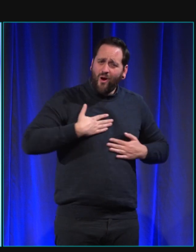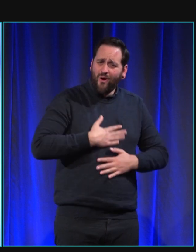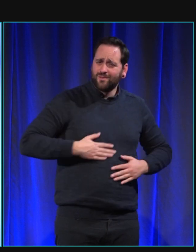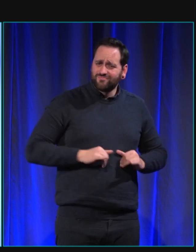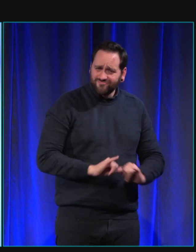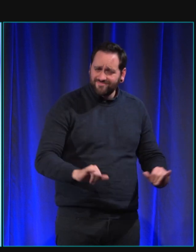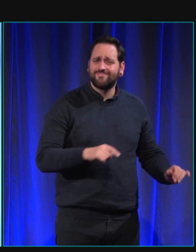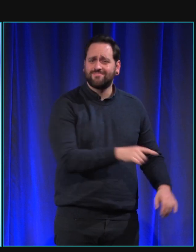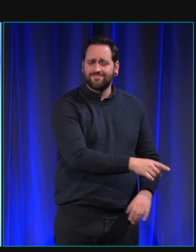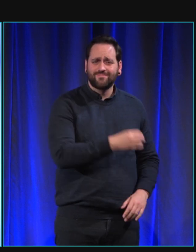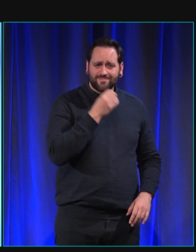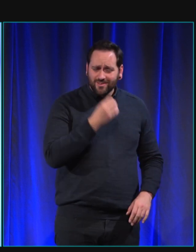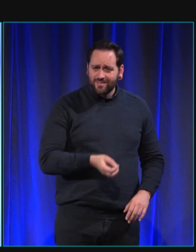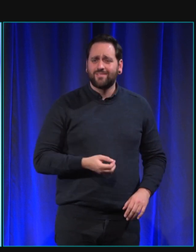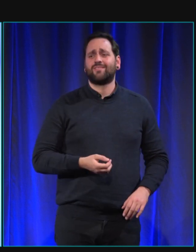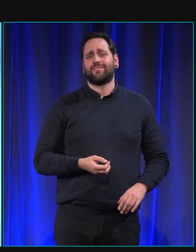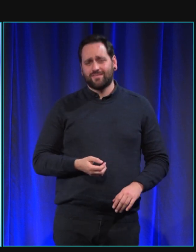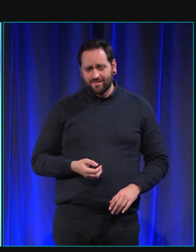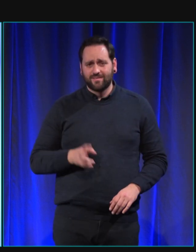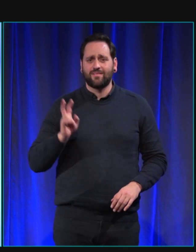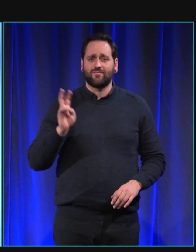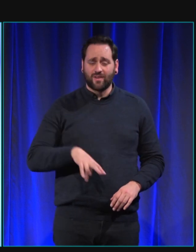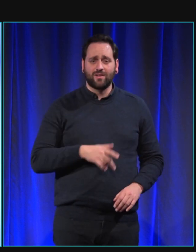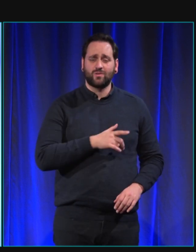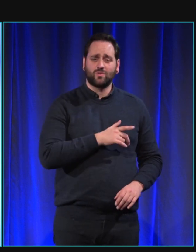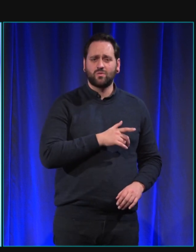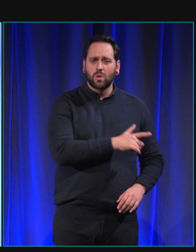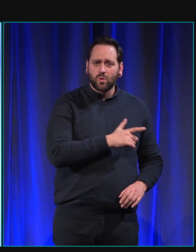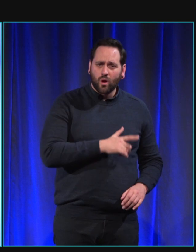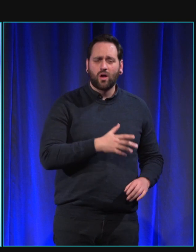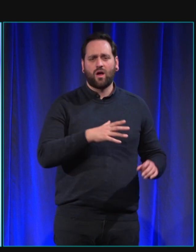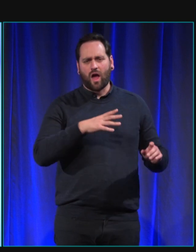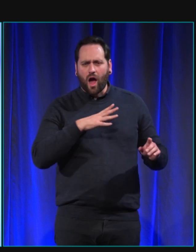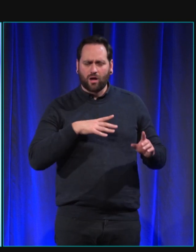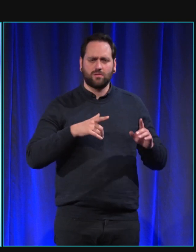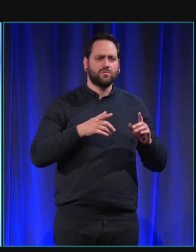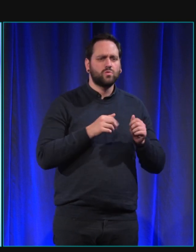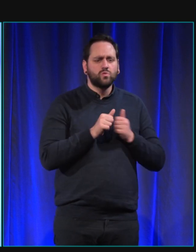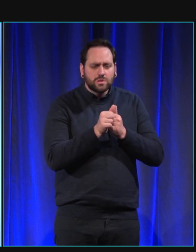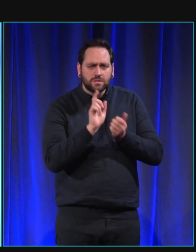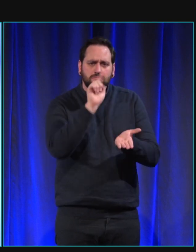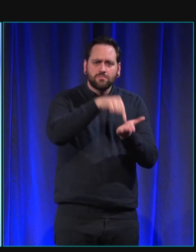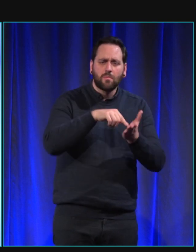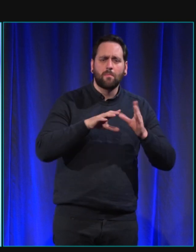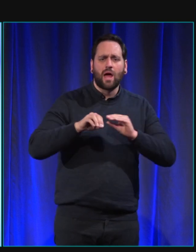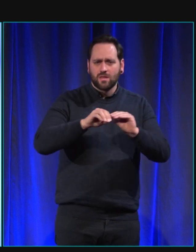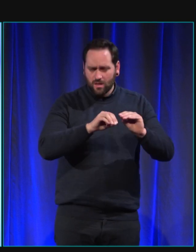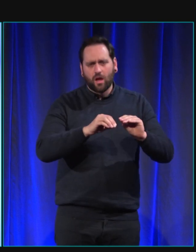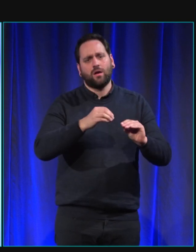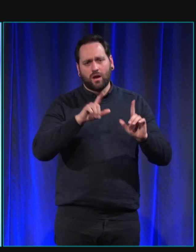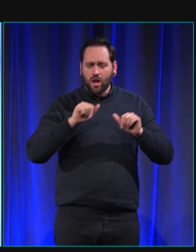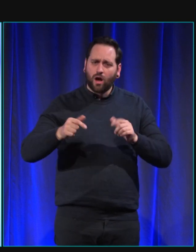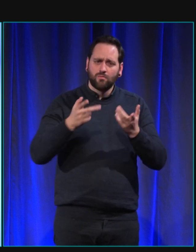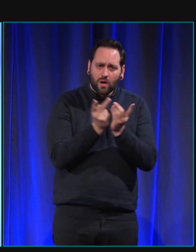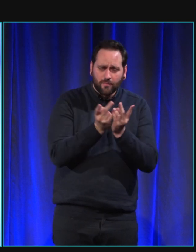là on a réussi à avoir le PAM toutes les deux donc on va faire des détentes un peu plus loin où on a plus de place mais pendant deux ans bah les seules